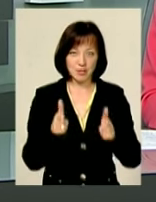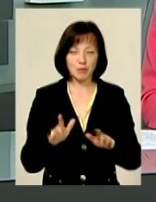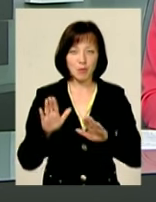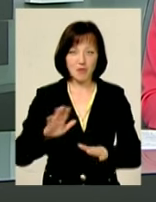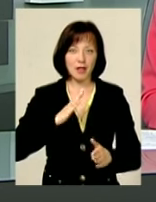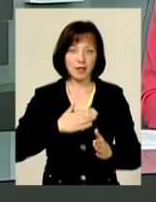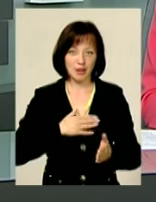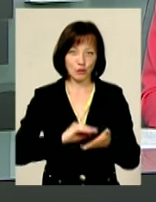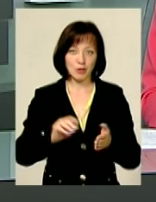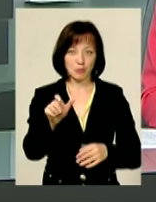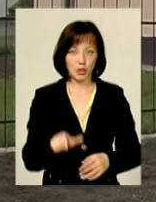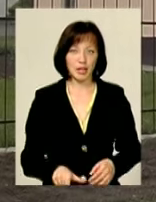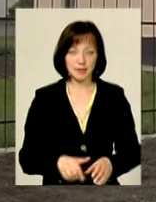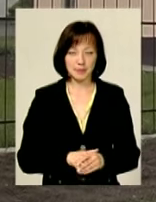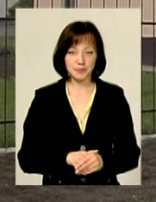Михайловська.